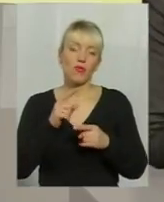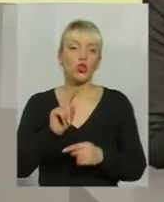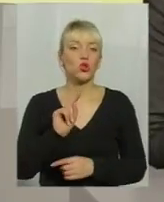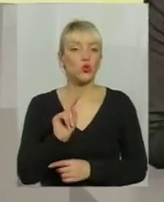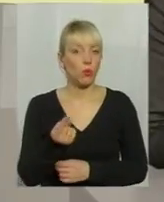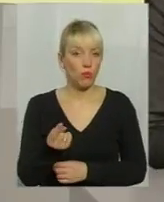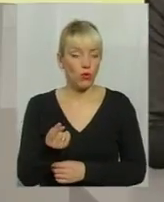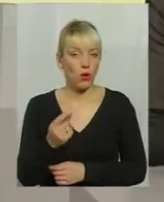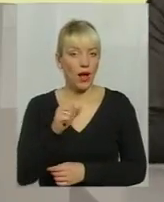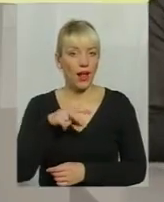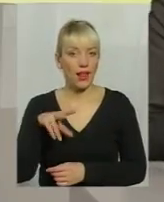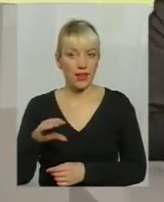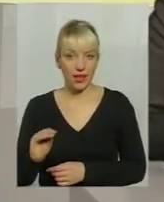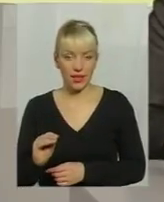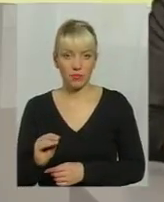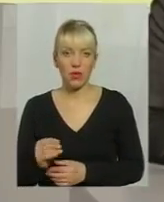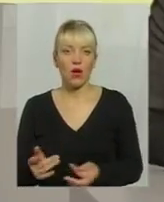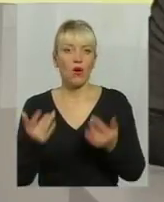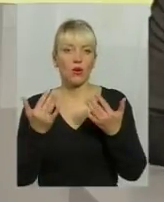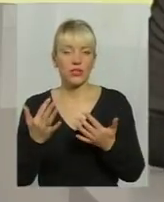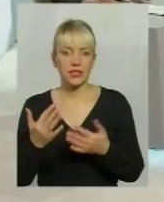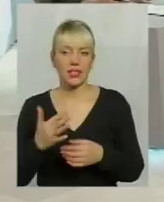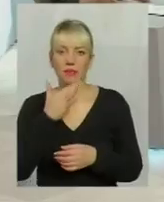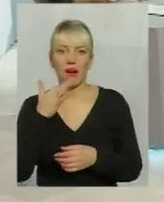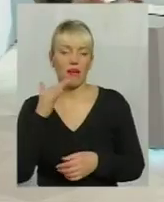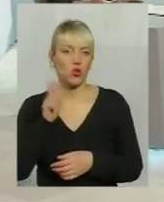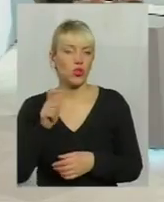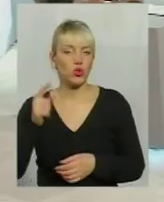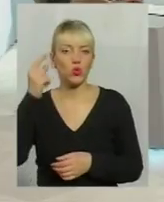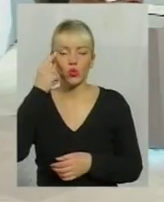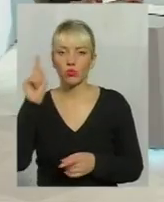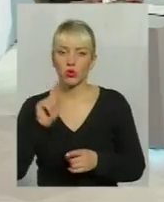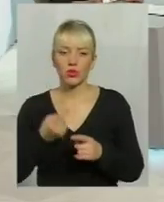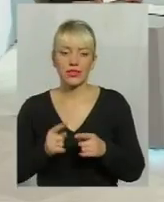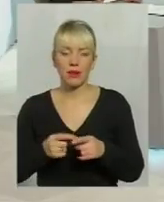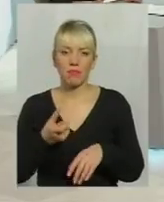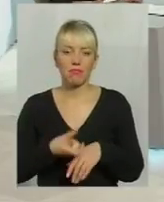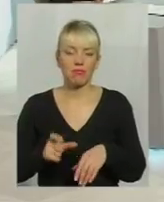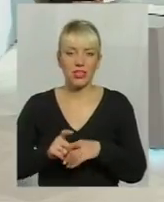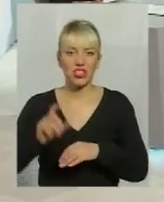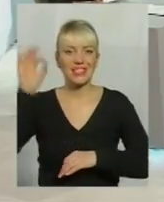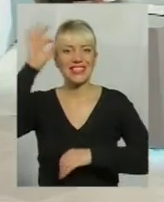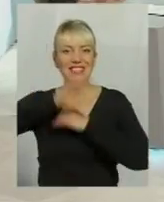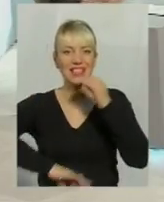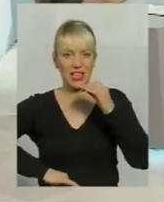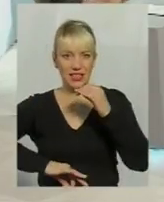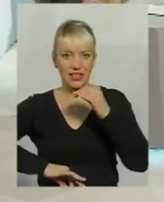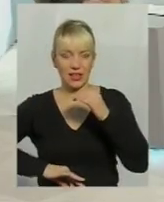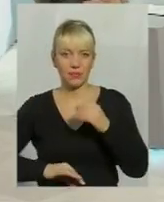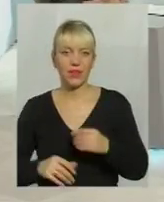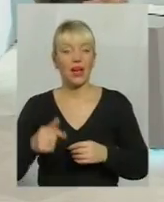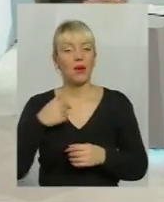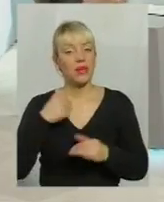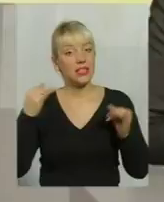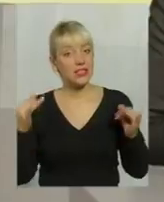але оскільки все ж таки дуже багато людей думає, що це більш західна тенденція, я до цього повернусь. От